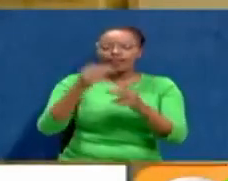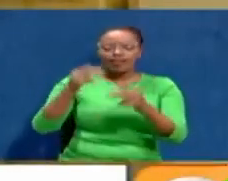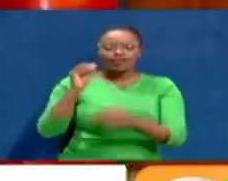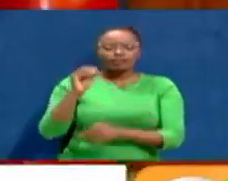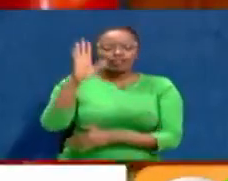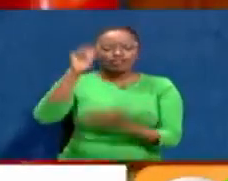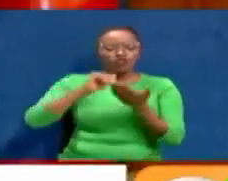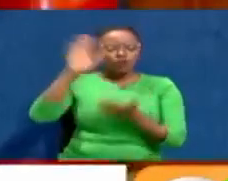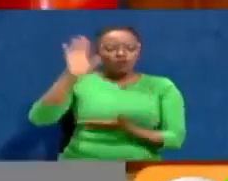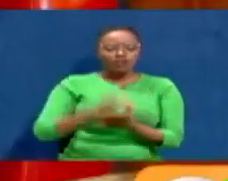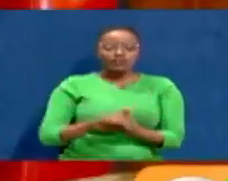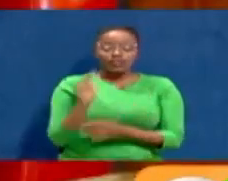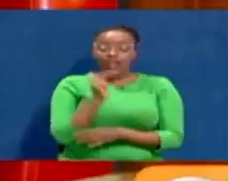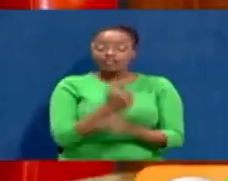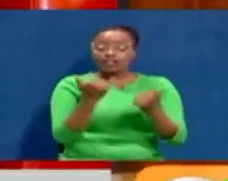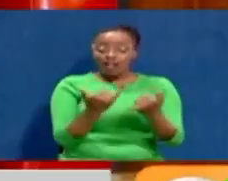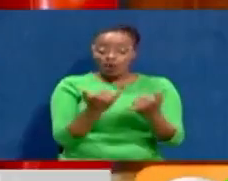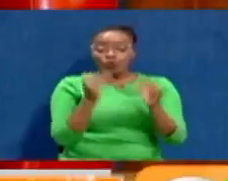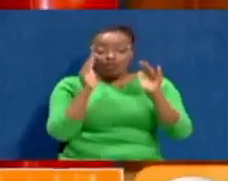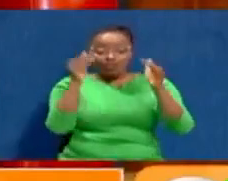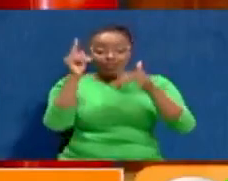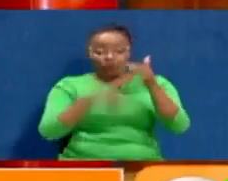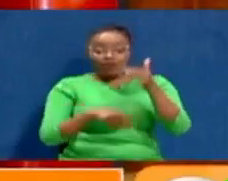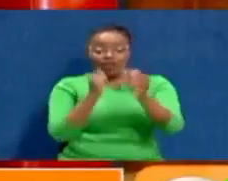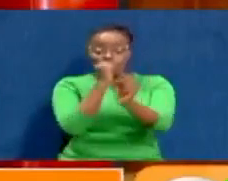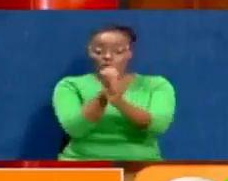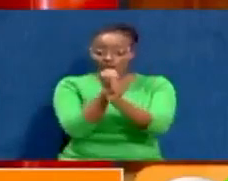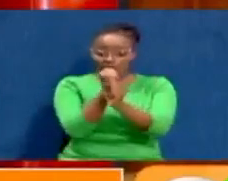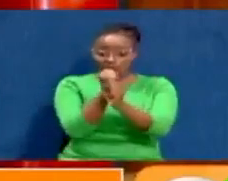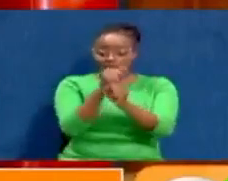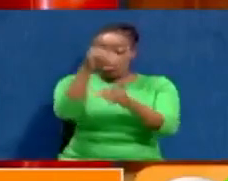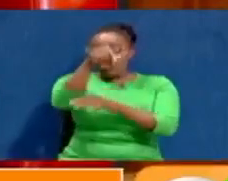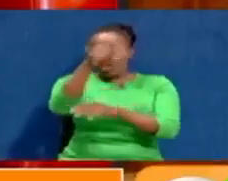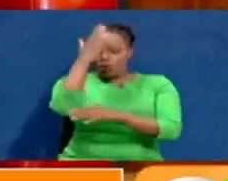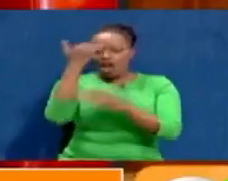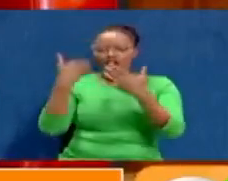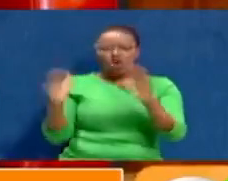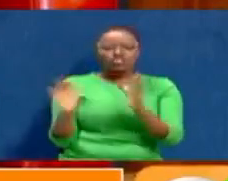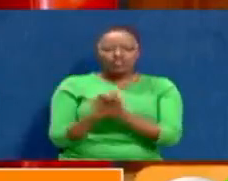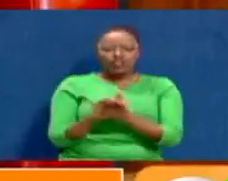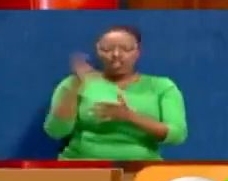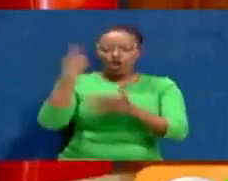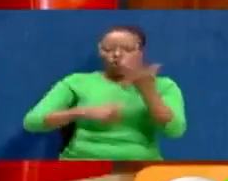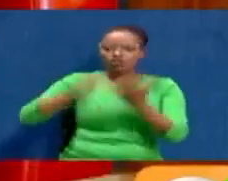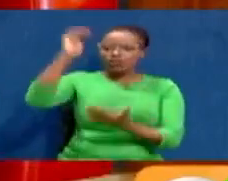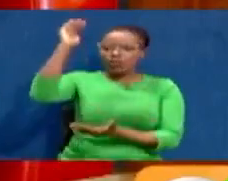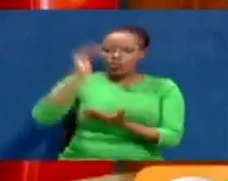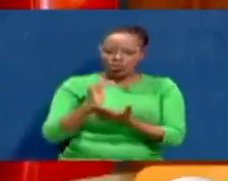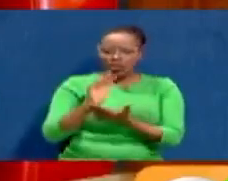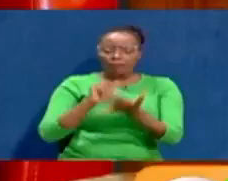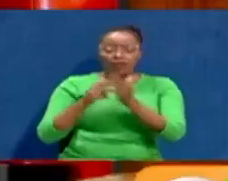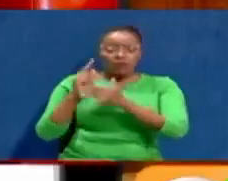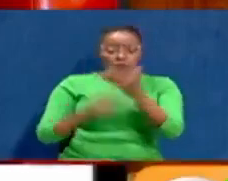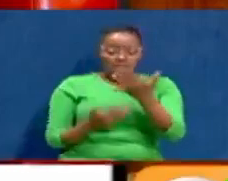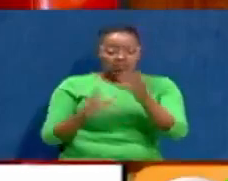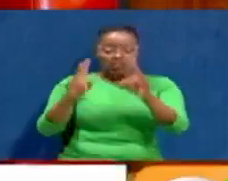juu zaidi. What we are dealing with is operational losses because of the price drop. Not